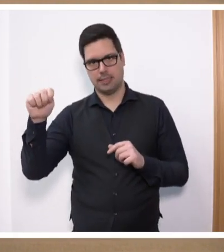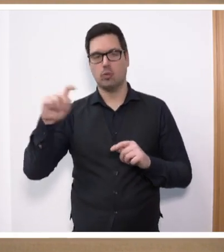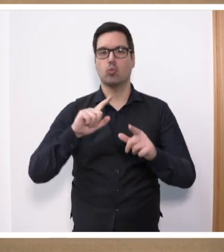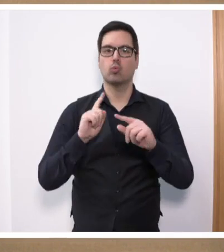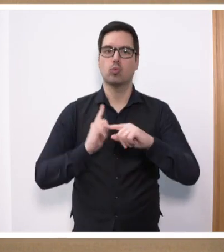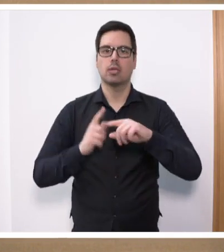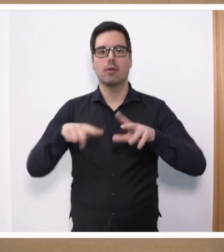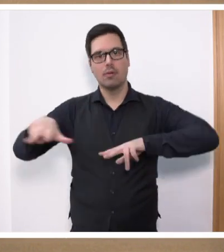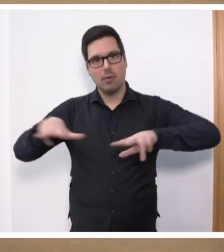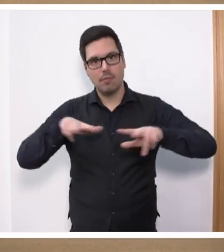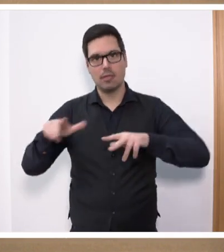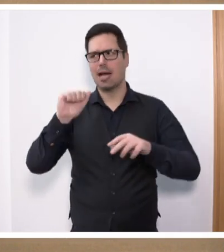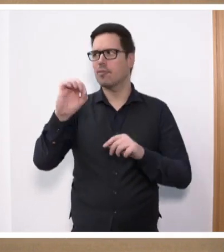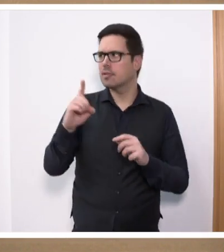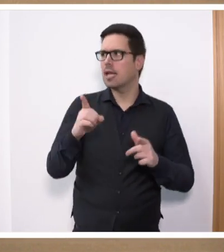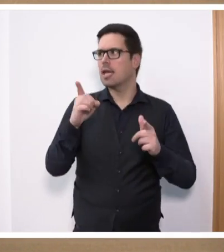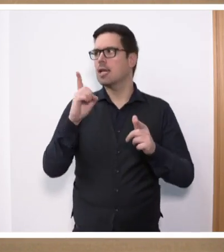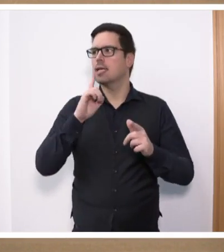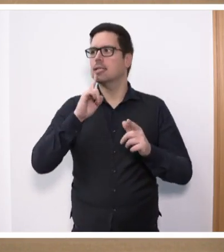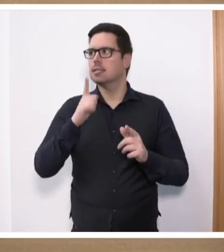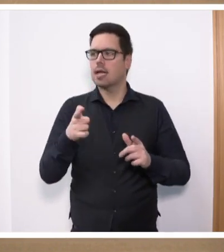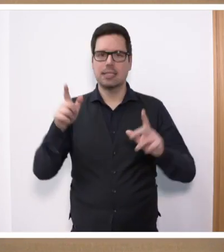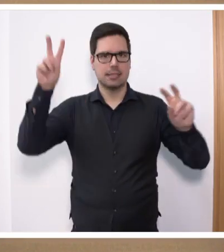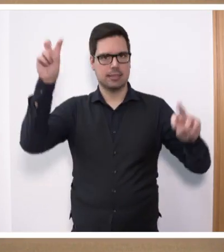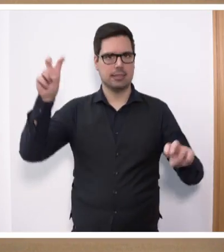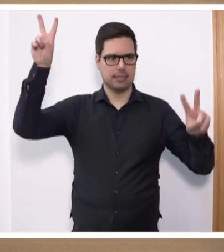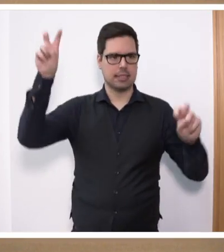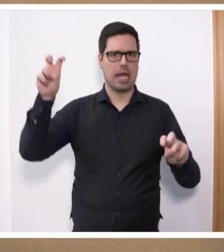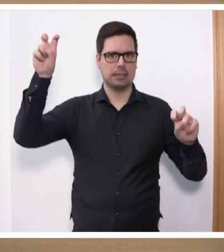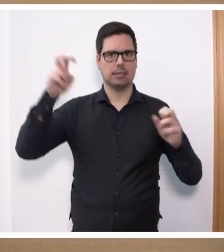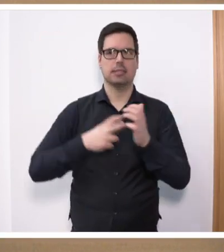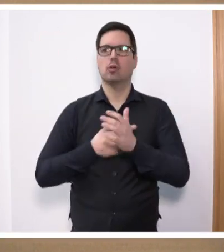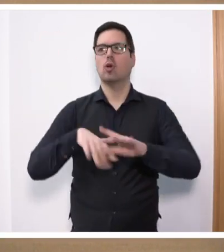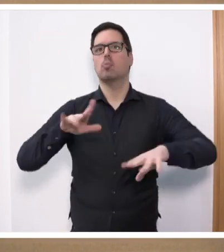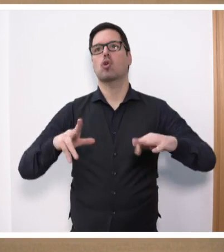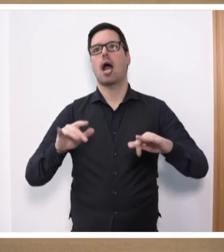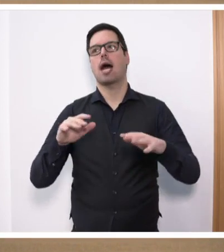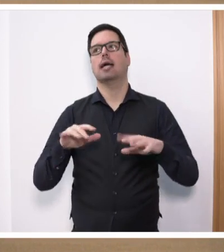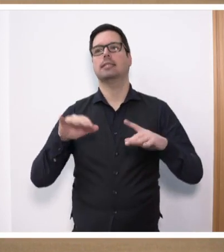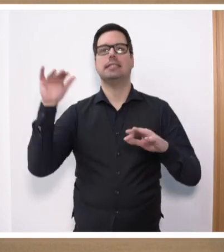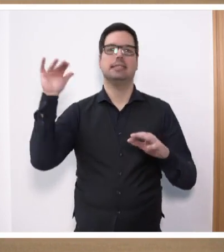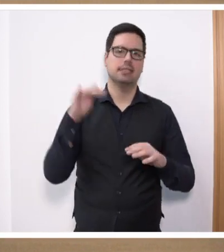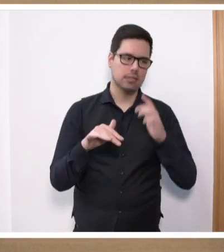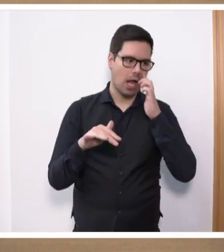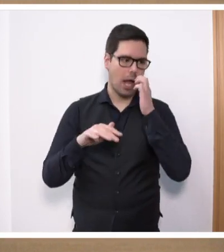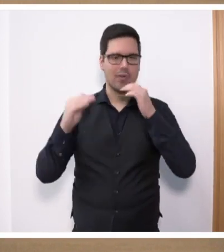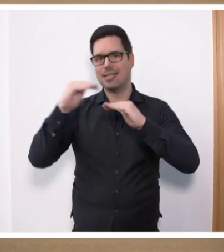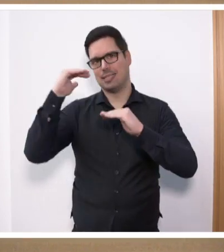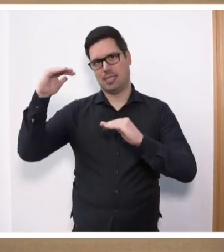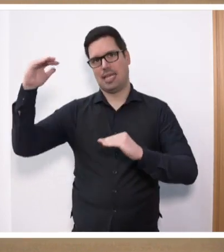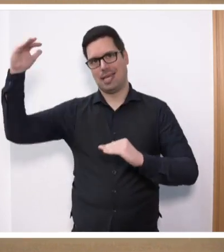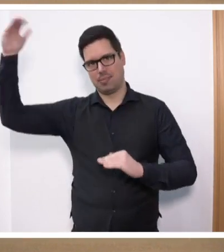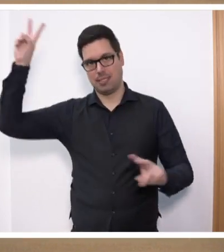Die AfD behauptet in ihrem Antrag, dass es einen, Zitat, stetig steigenden bürokratischen Aufwand auf allen Ebenen,